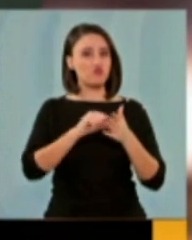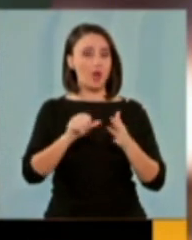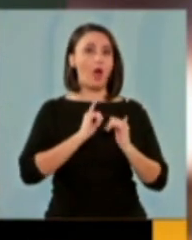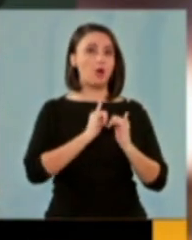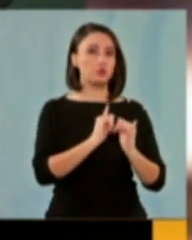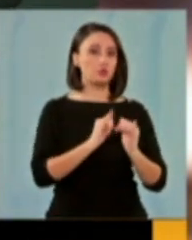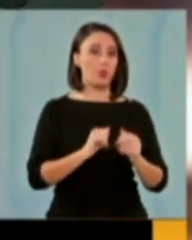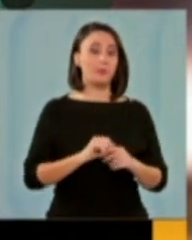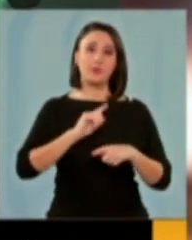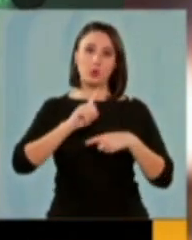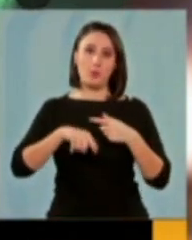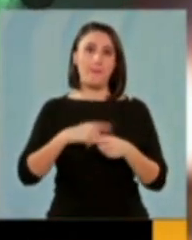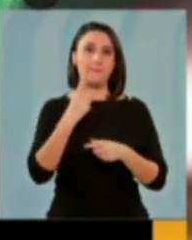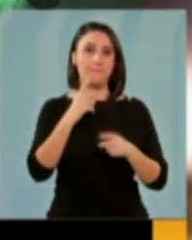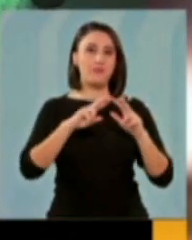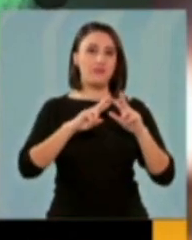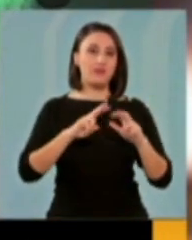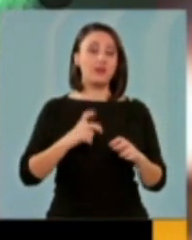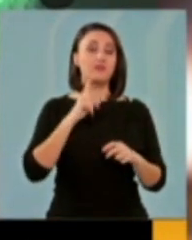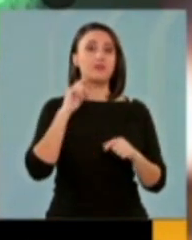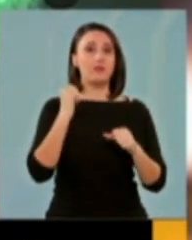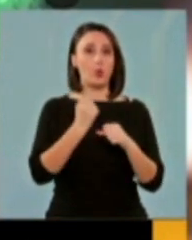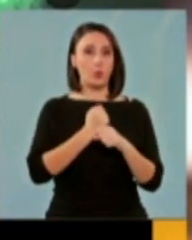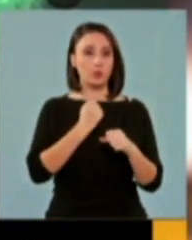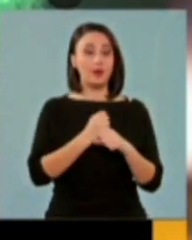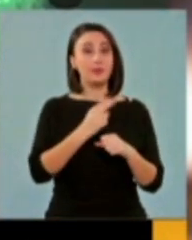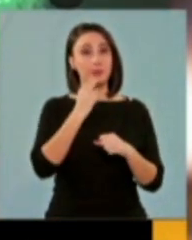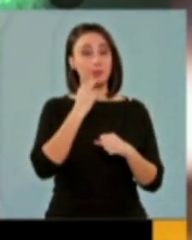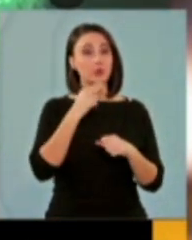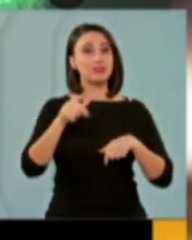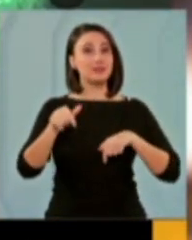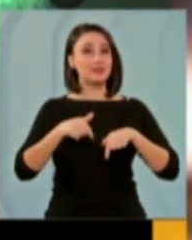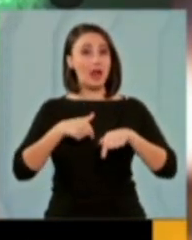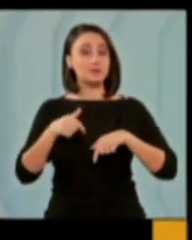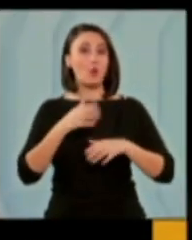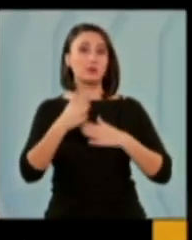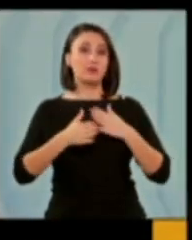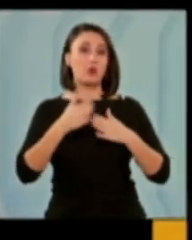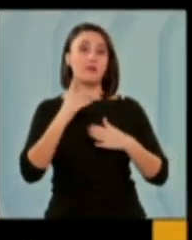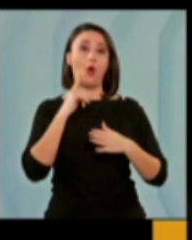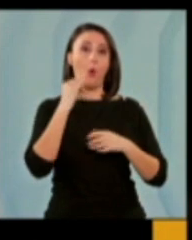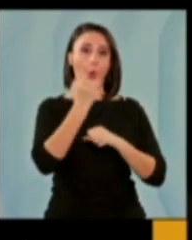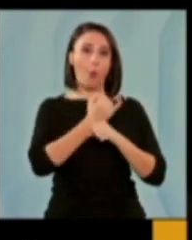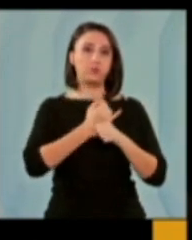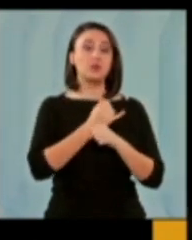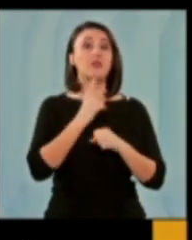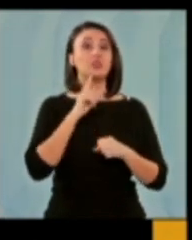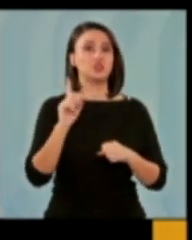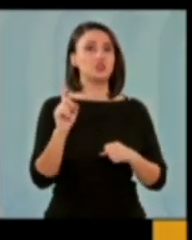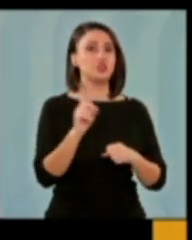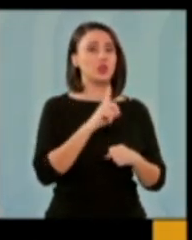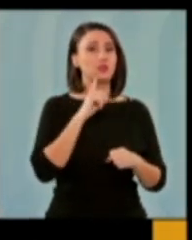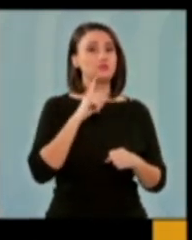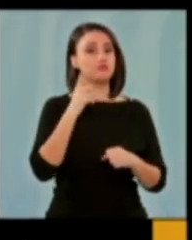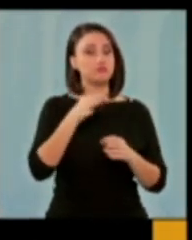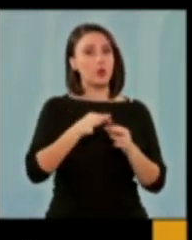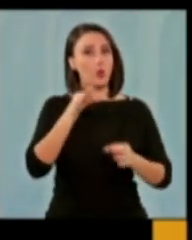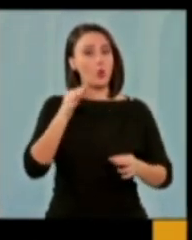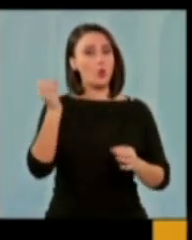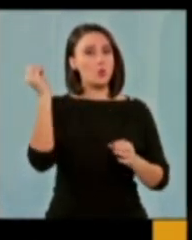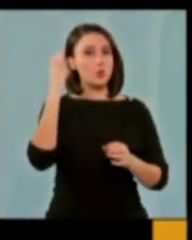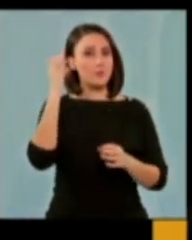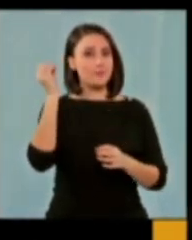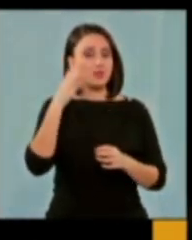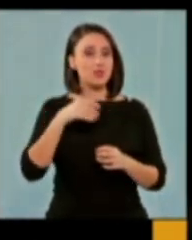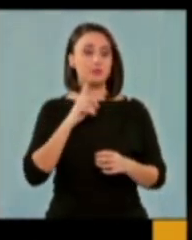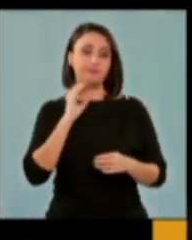ajutorul. În urma primelor verificări efectuate, polițiștii de la transporturi feroviare au constatat și ei că generatorul de curent care